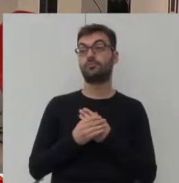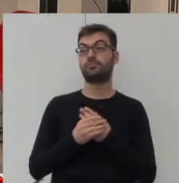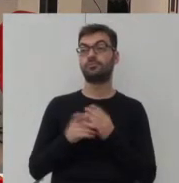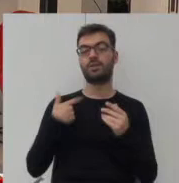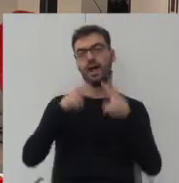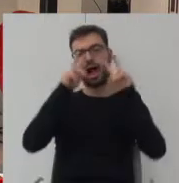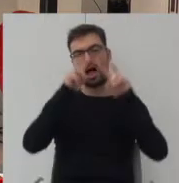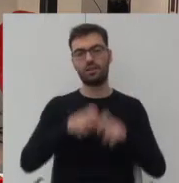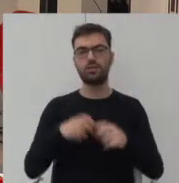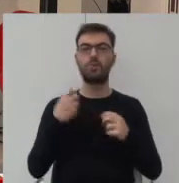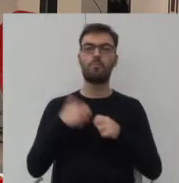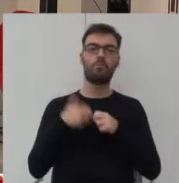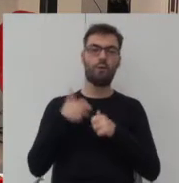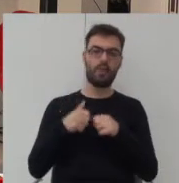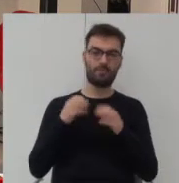współczesnych miast,